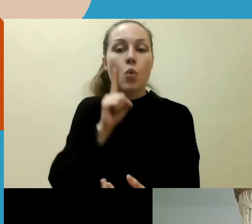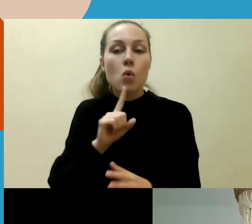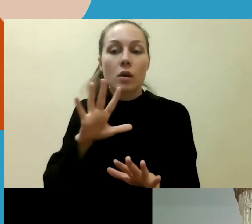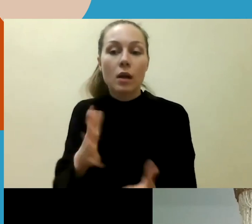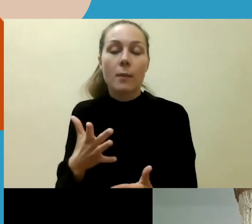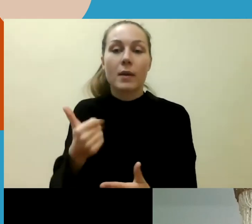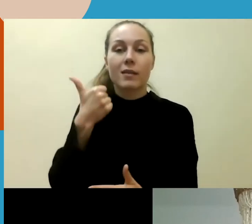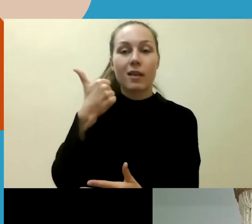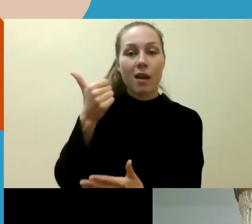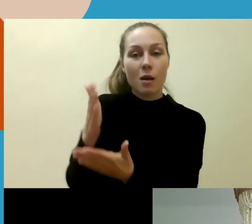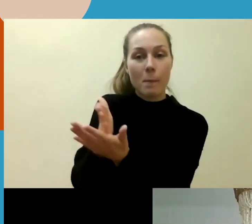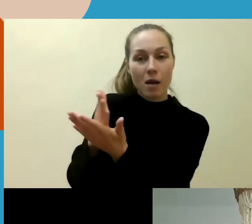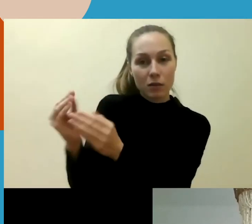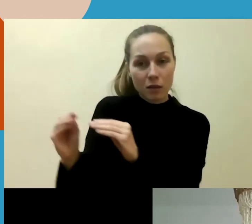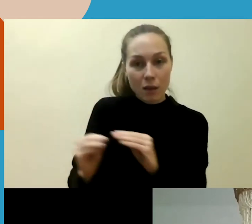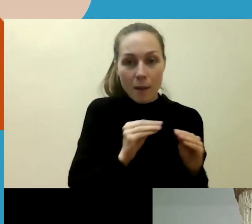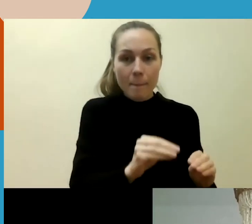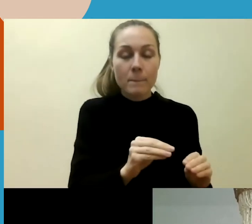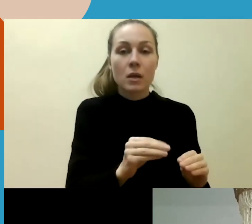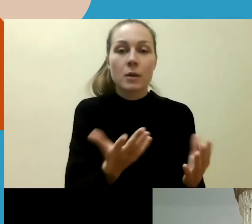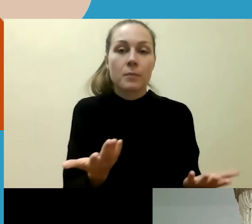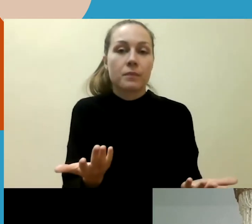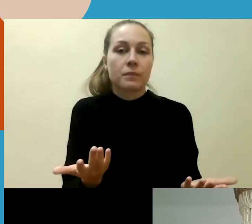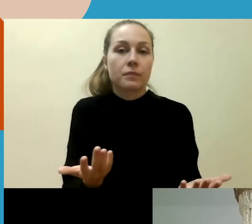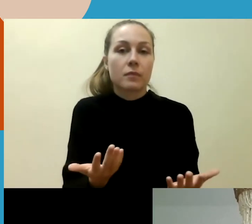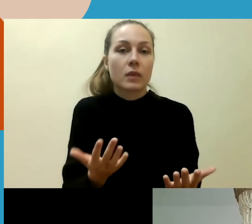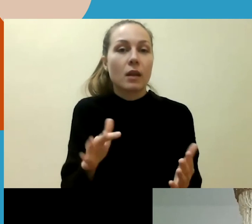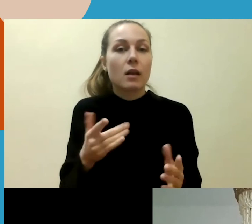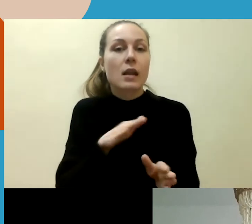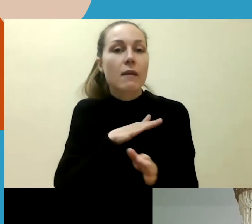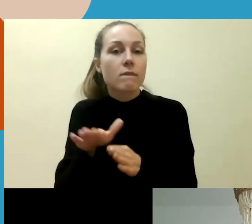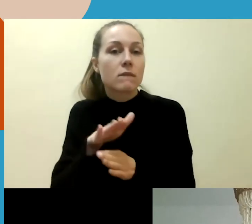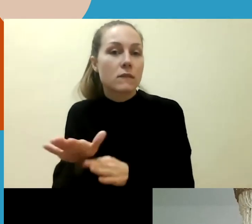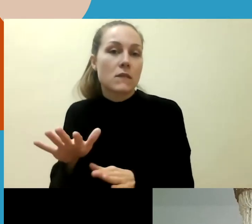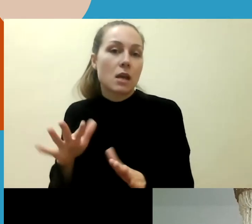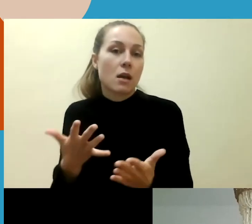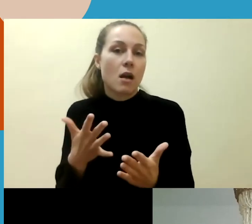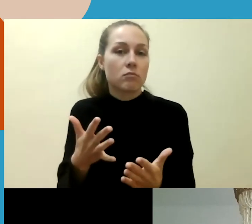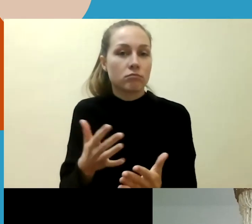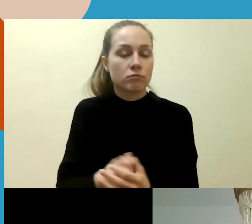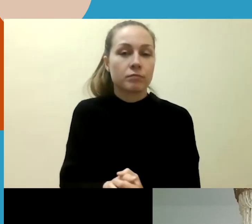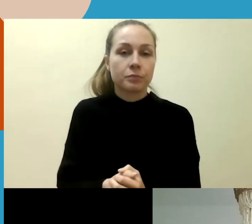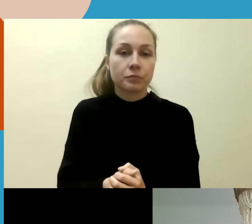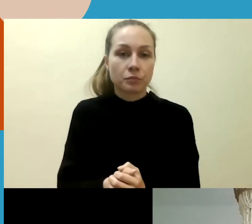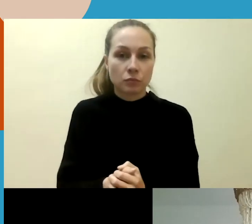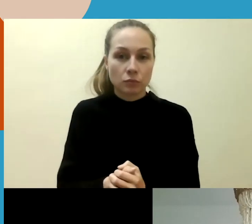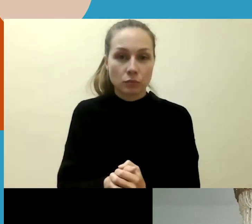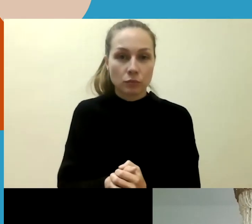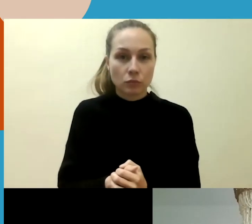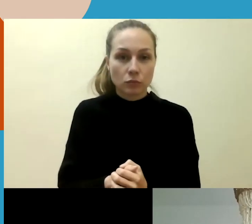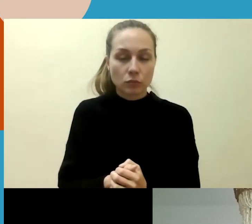tas gerasias praktikas, ar ką konkrečiau įgyveninti, kas būtų tik slinka įgyveninti jūsų akimės.